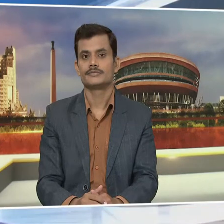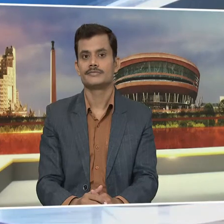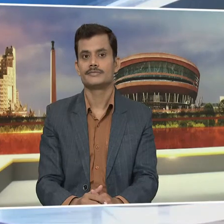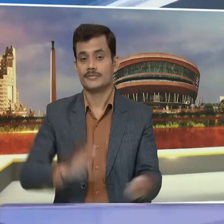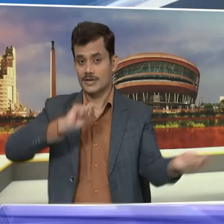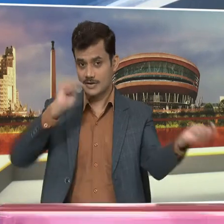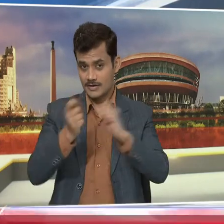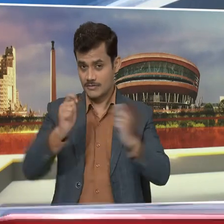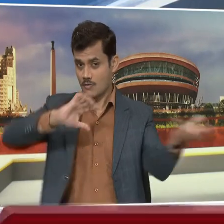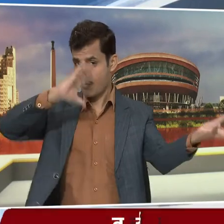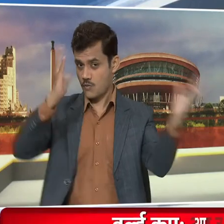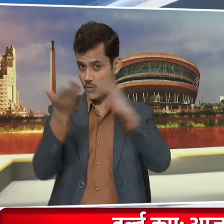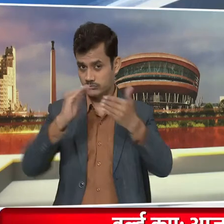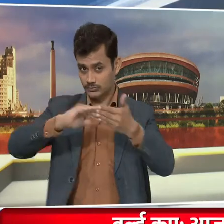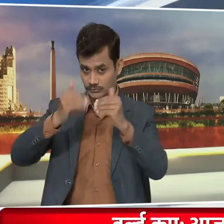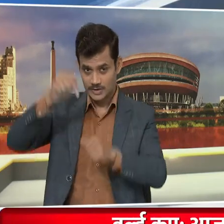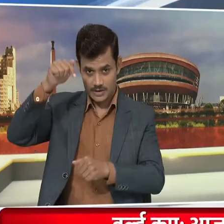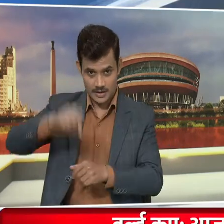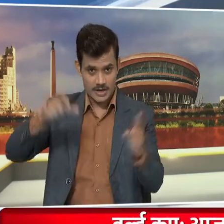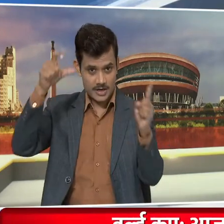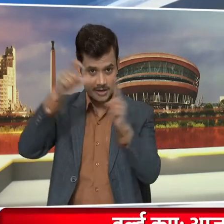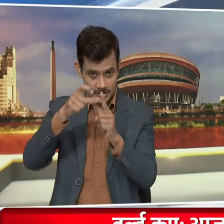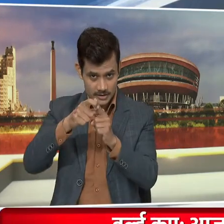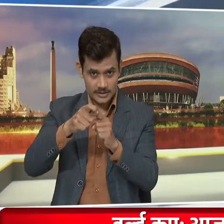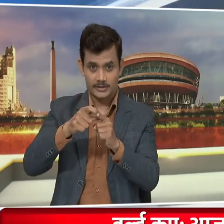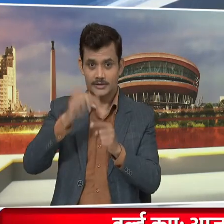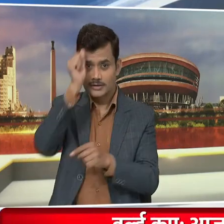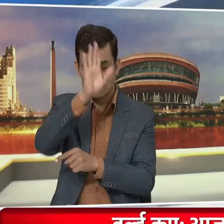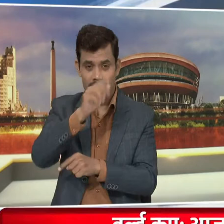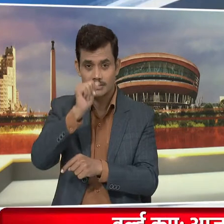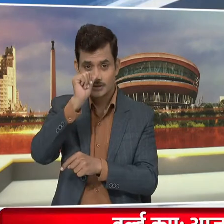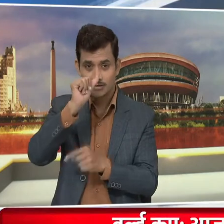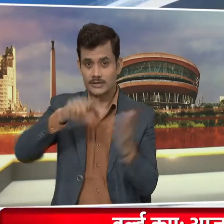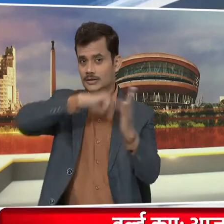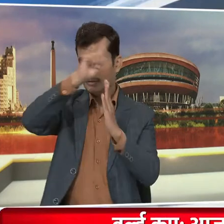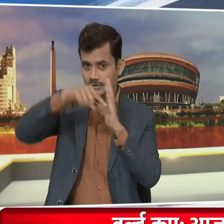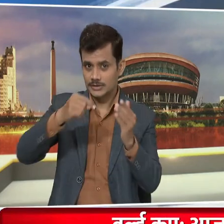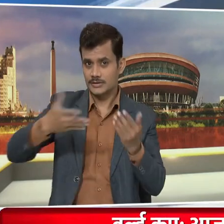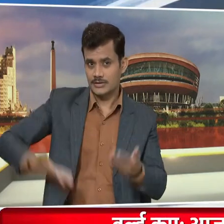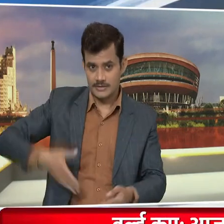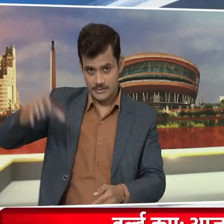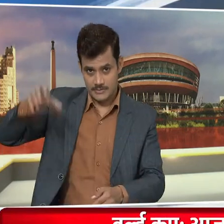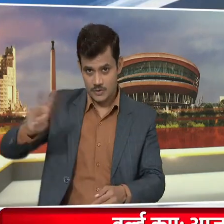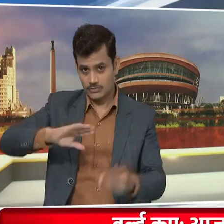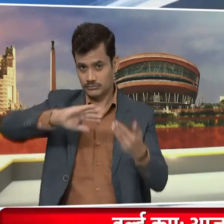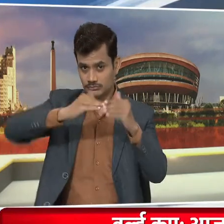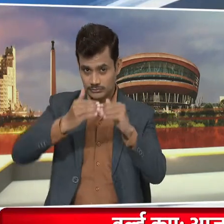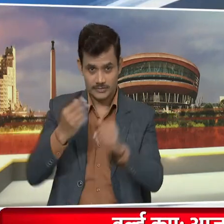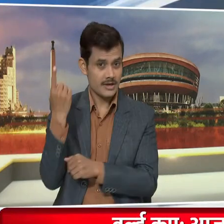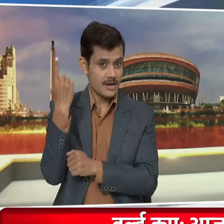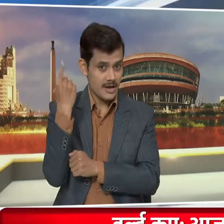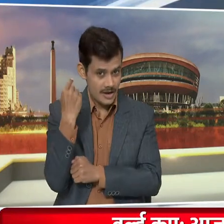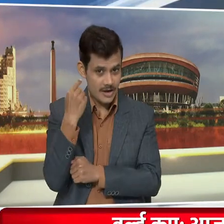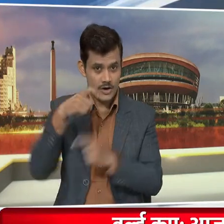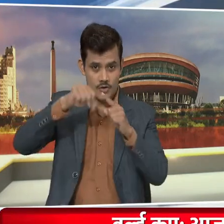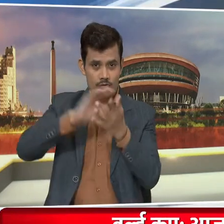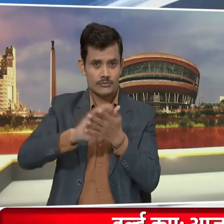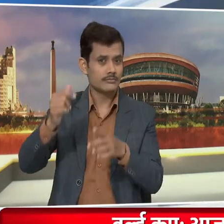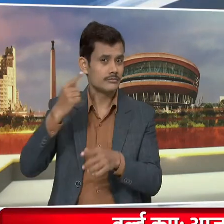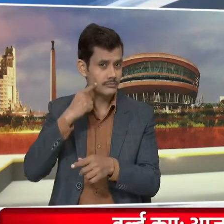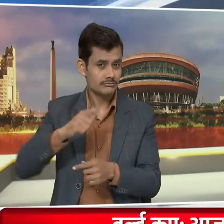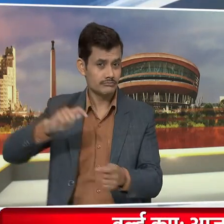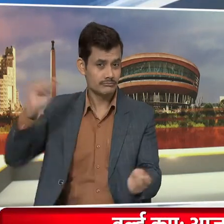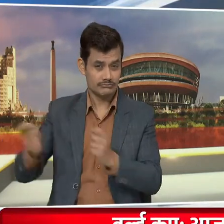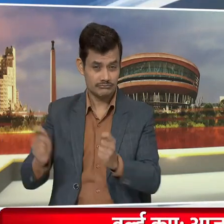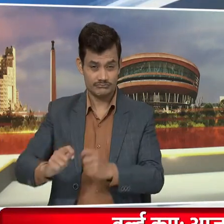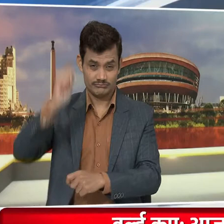क्रिकेट वर्ल कप में आज दिली में होगा भारत श्री लंका बांगलादेश की बीच मकाबला कलकोहली के रिकॉर्ड शतक और जडेजा